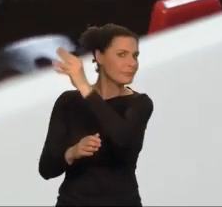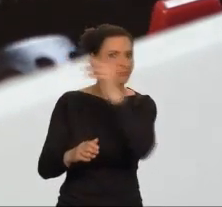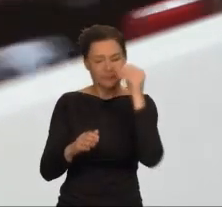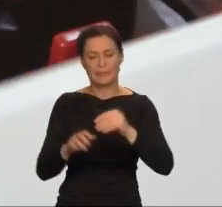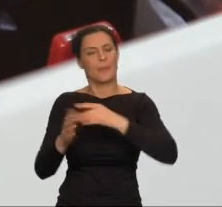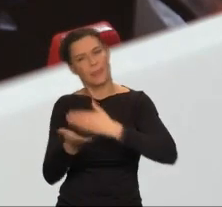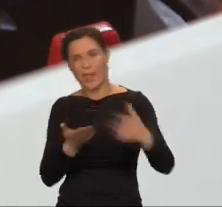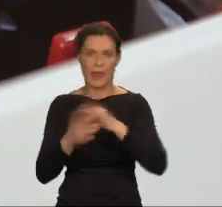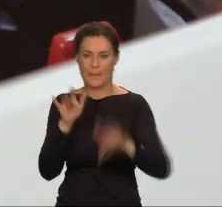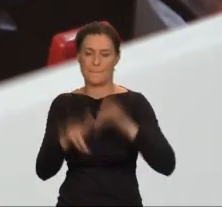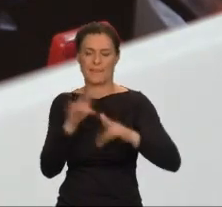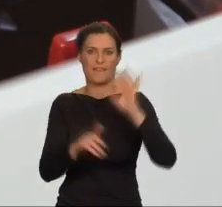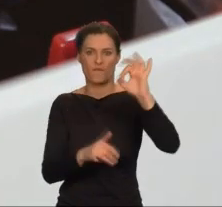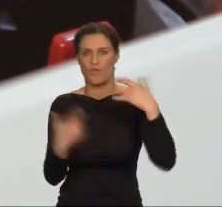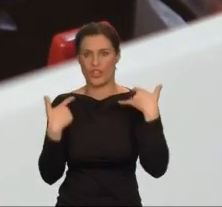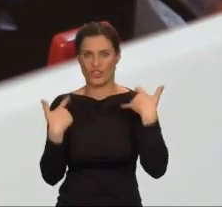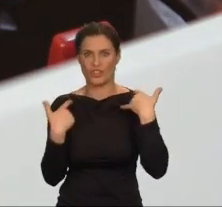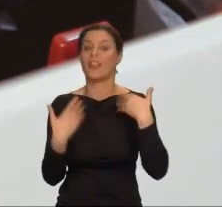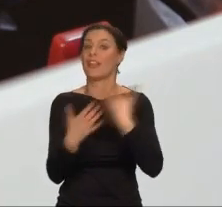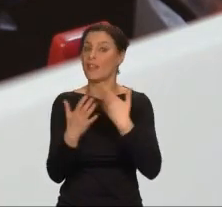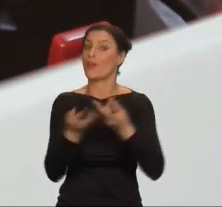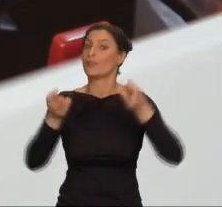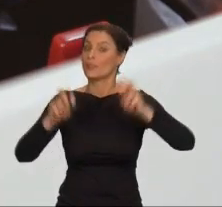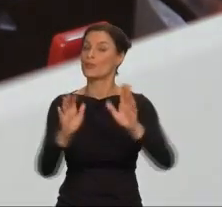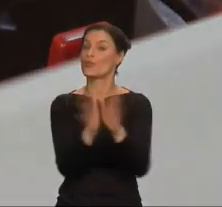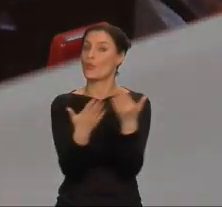jej losach. Tak powstała Tehanu.